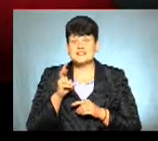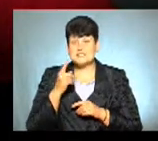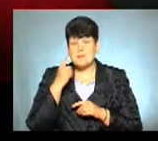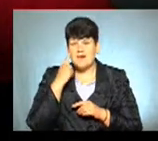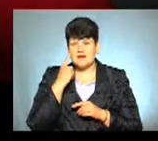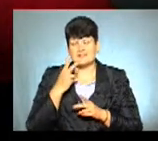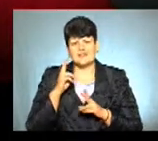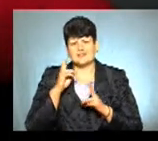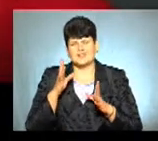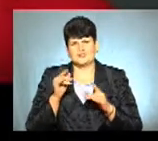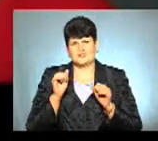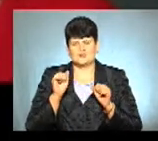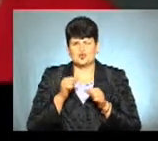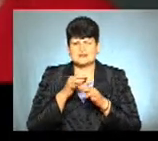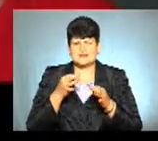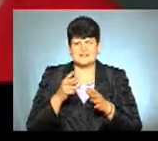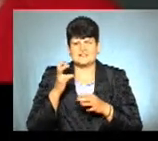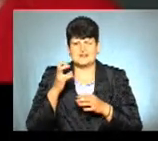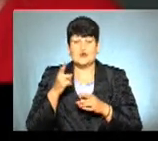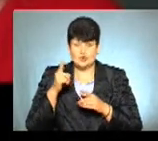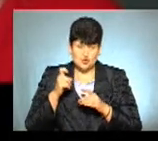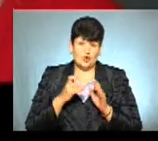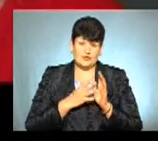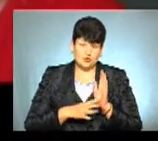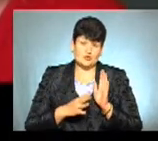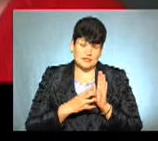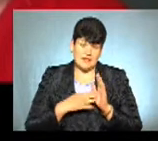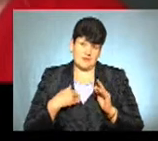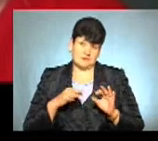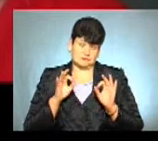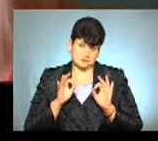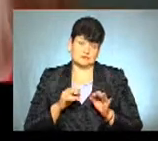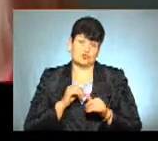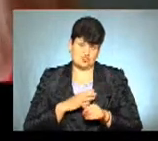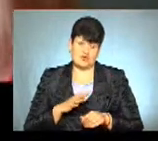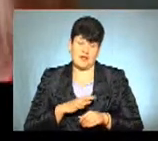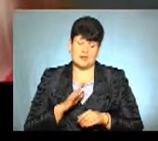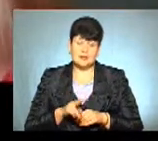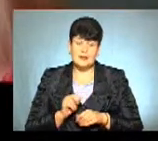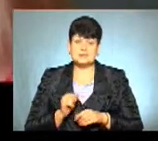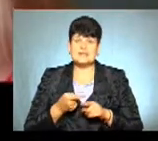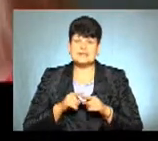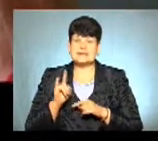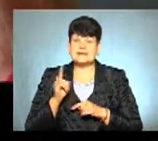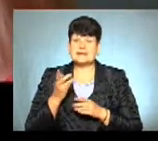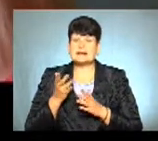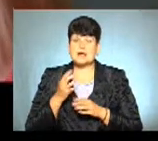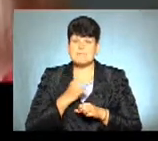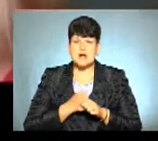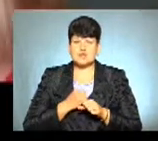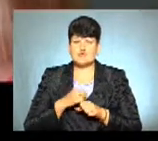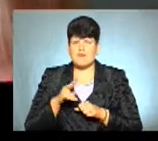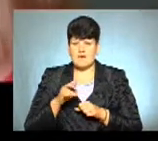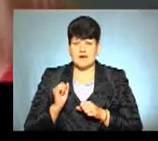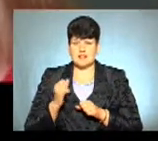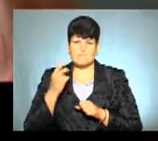сказати, чи 200 балів очікували, но 199, направду, я від нього чекала. Тому що це дитина, яка працювала